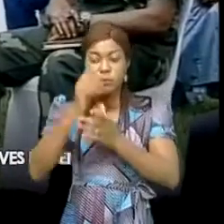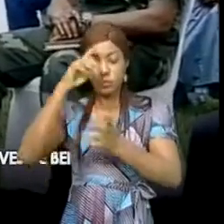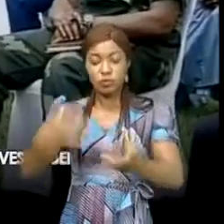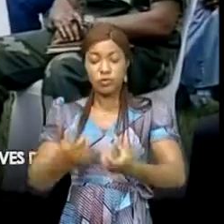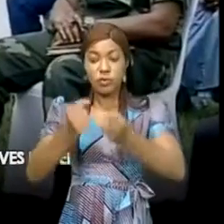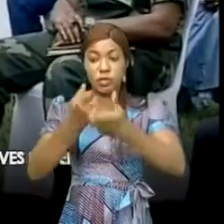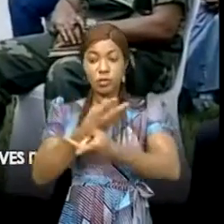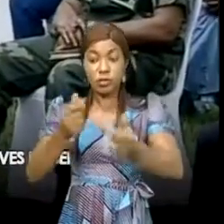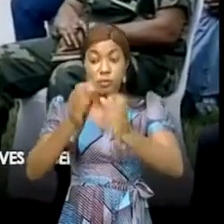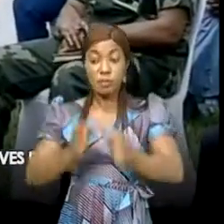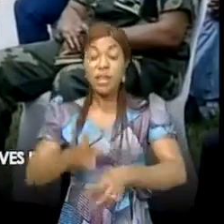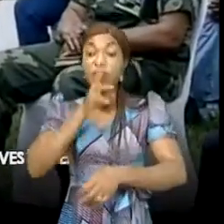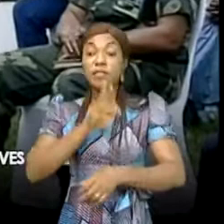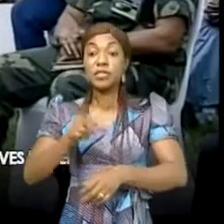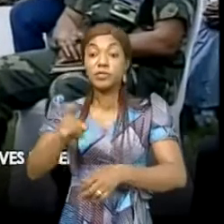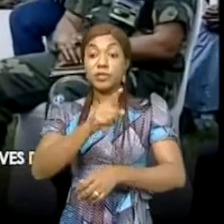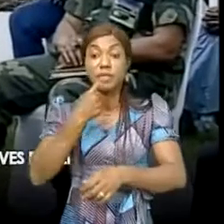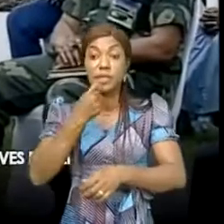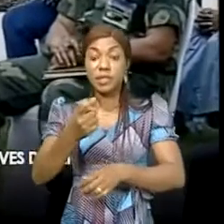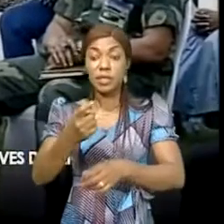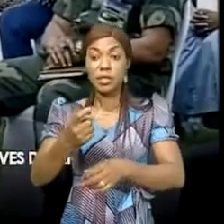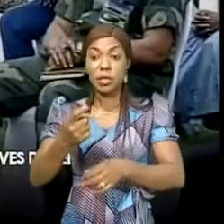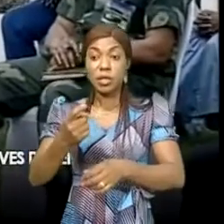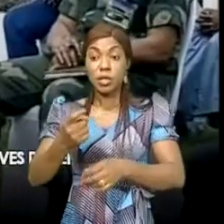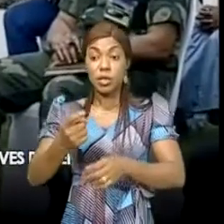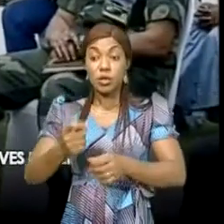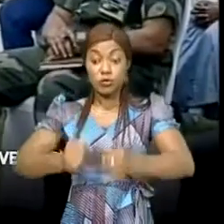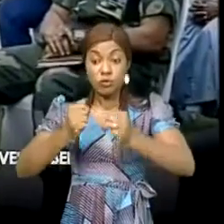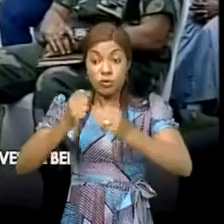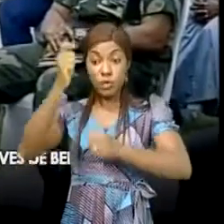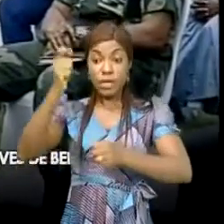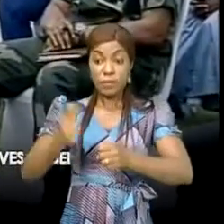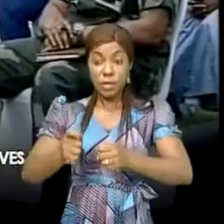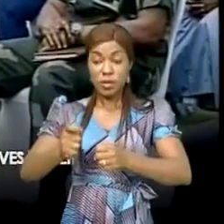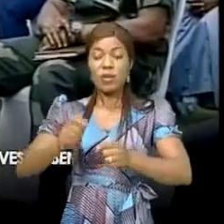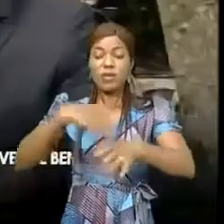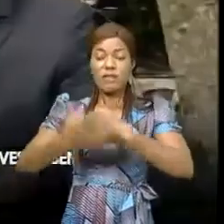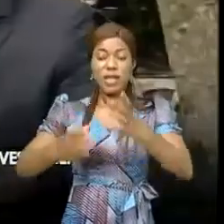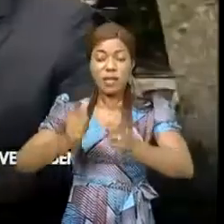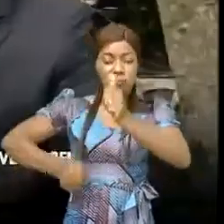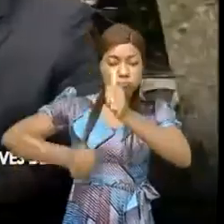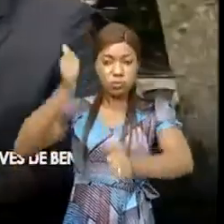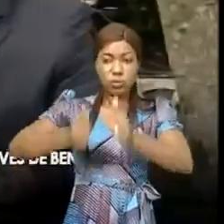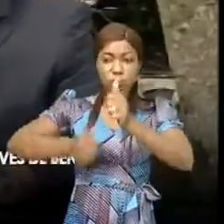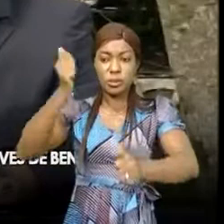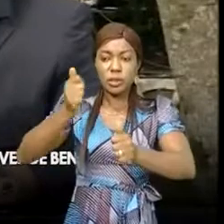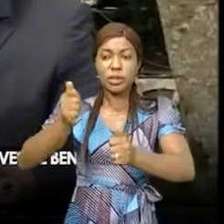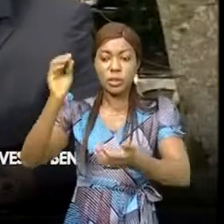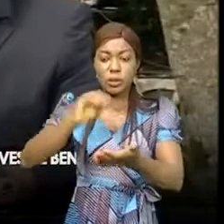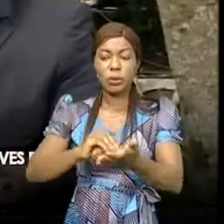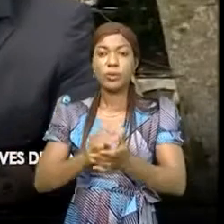Je peux vous garantir que nos forces armées vont monter en puissance de plus en plus.